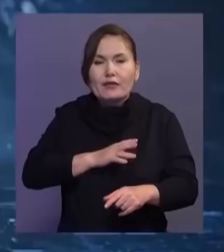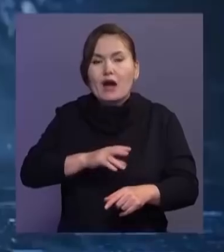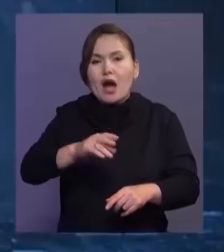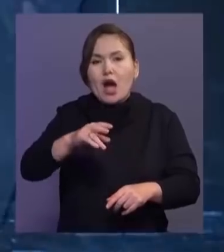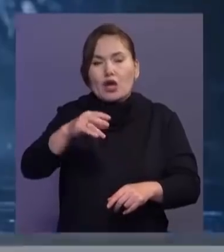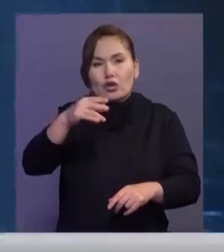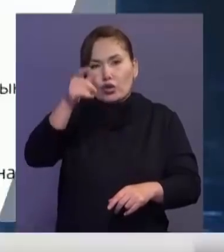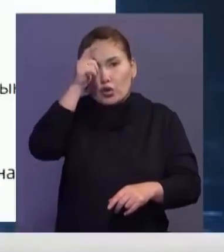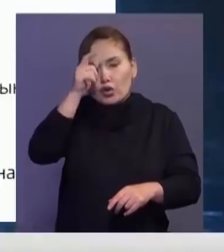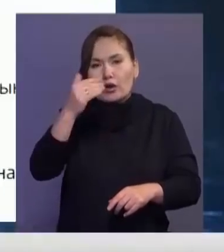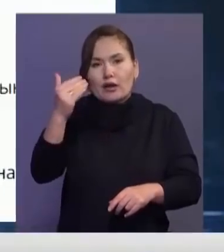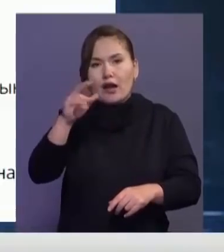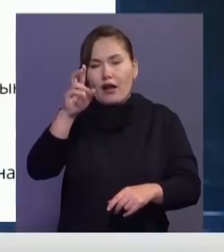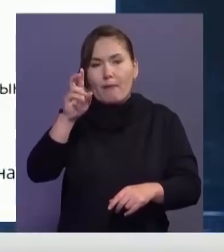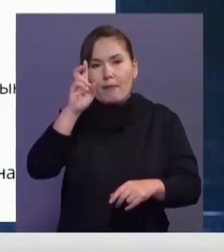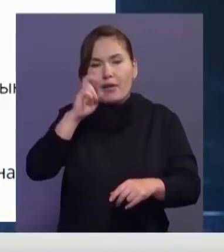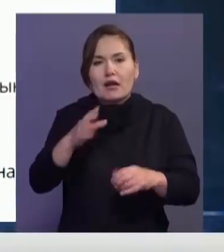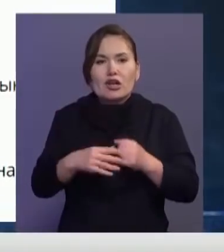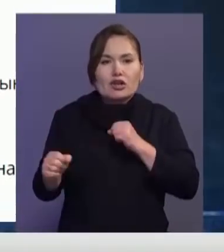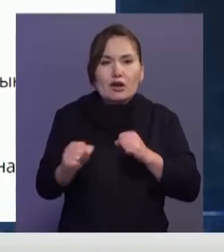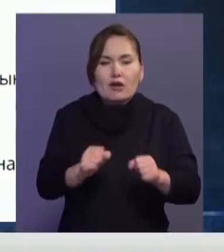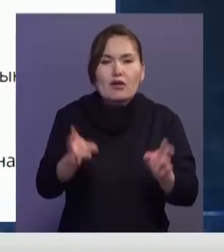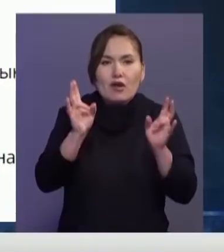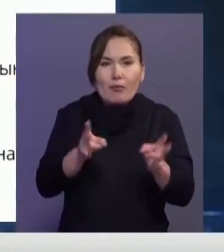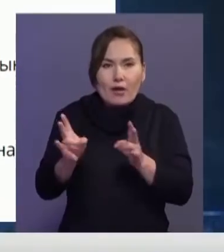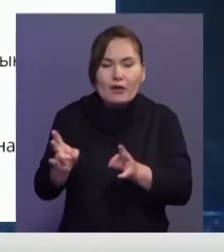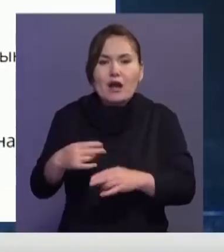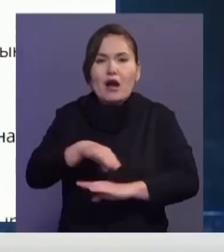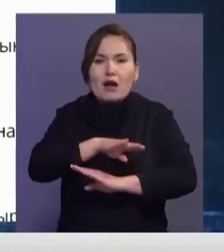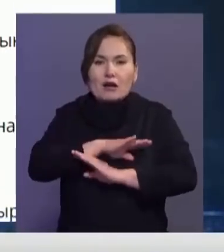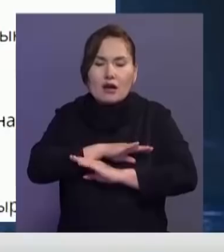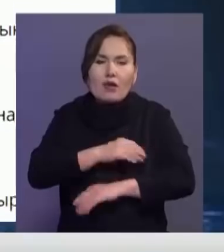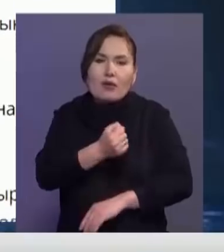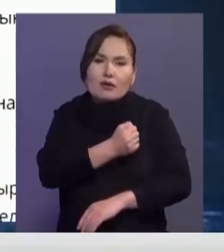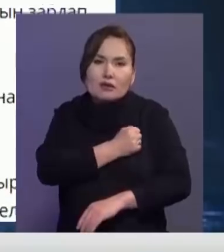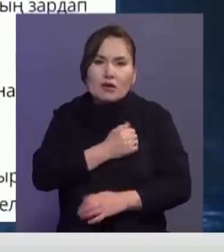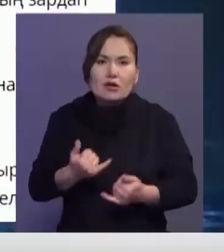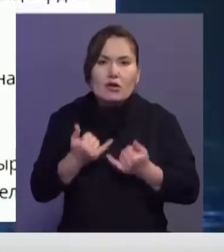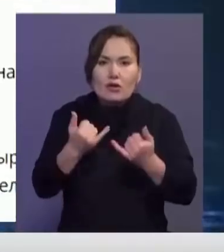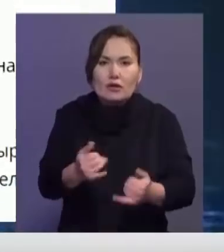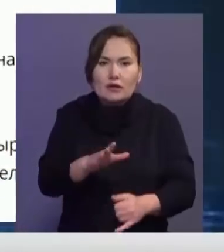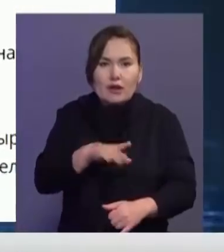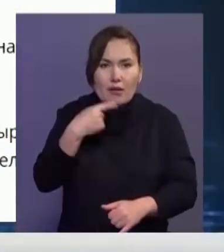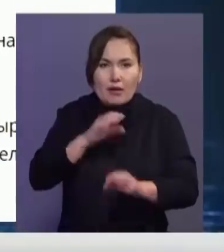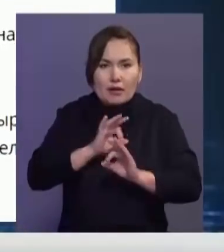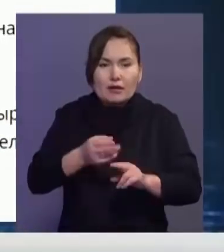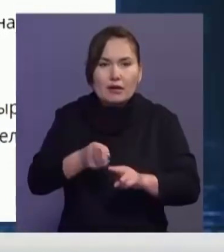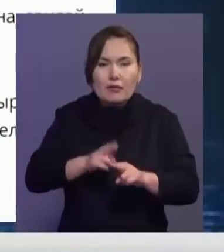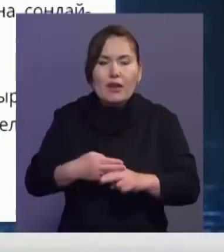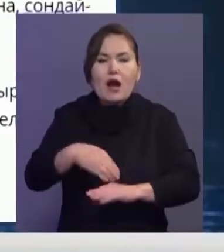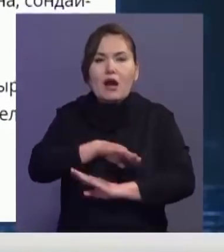мемлекетте болған әрі жер сілкінісі салдарынан тұрғындардың зардап шегіп қаза болғаны туралы қабарды зор күзіліспен қабылдаған жеткізді.